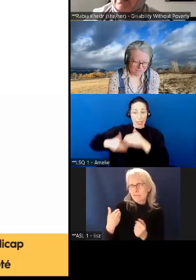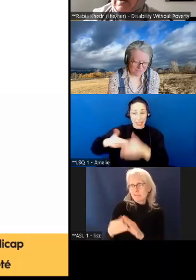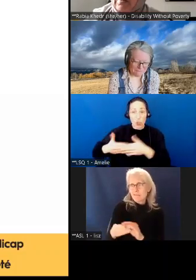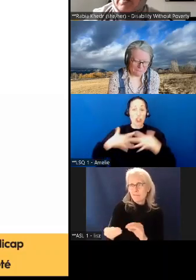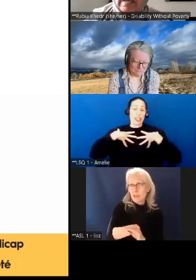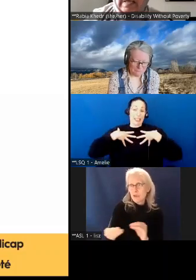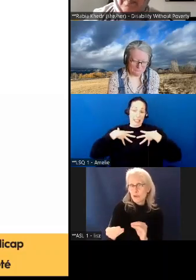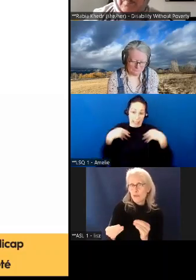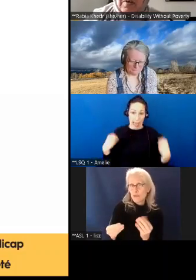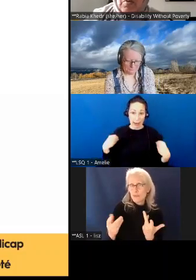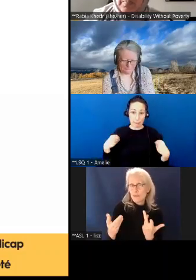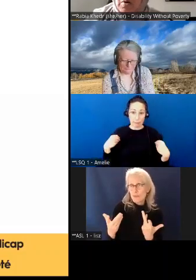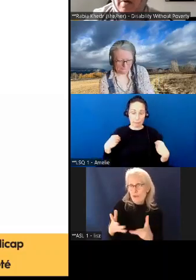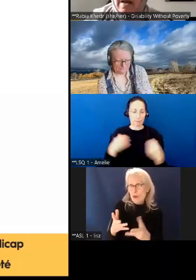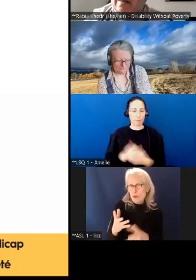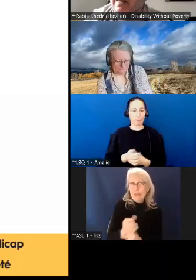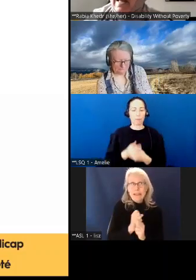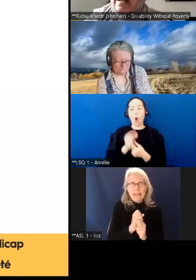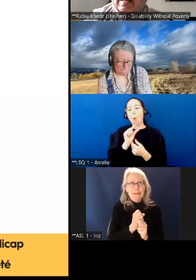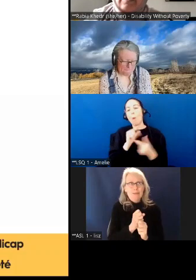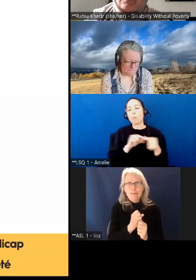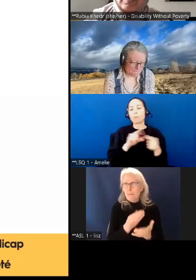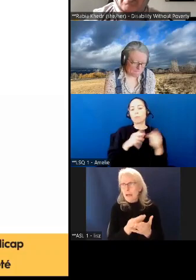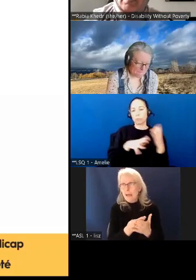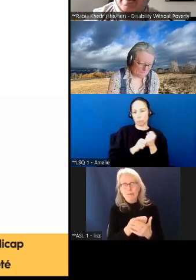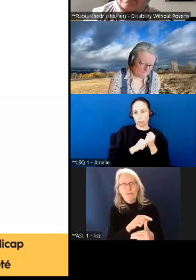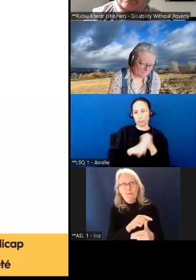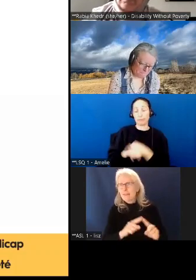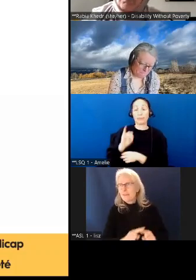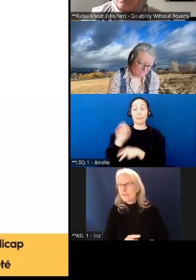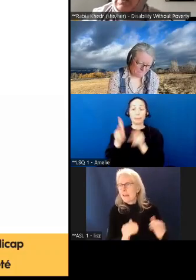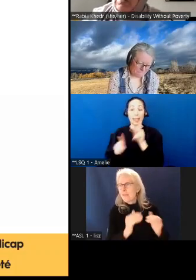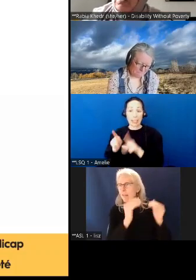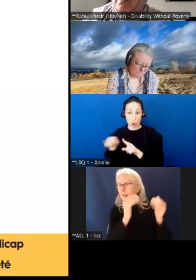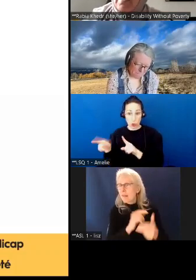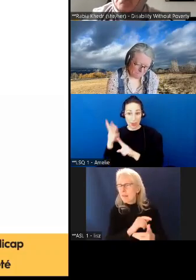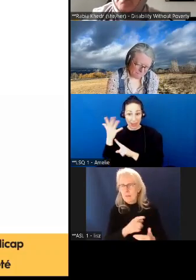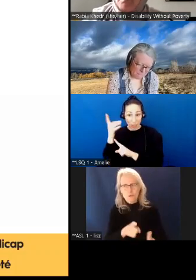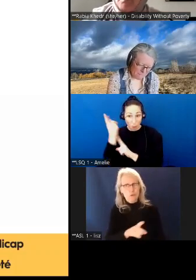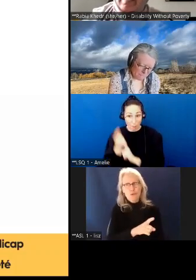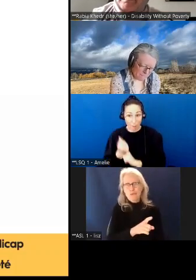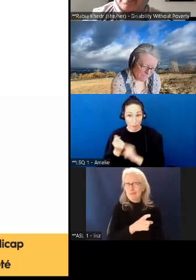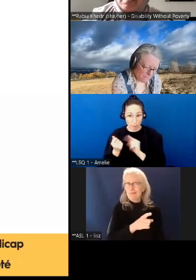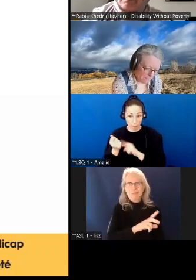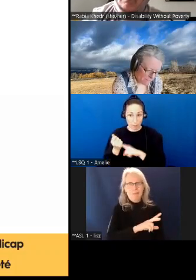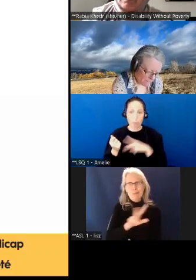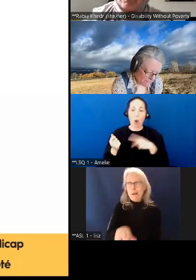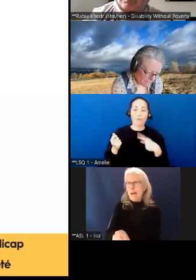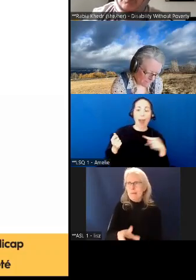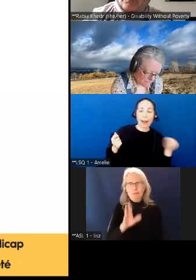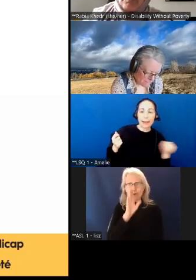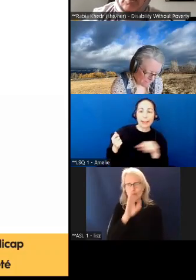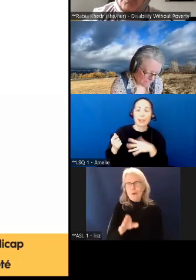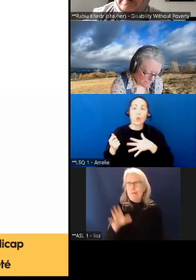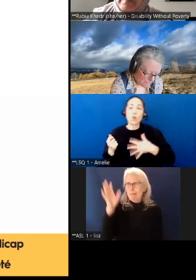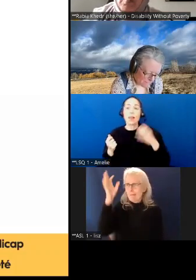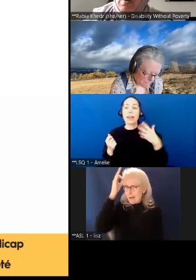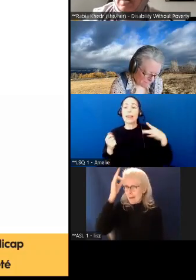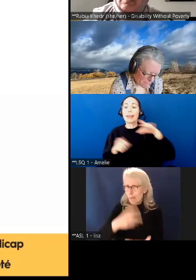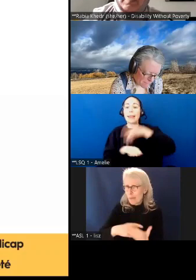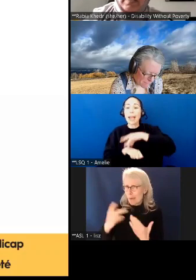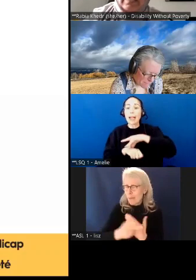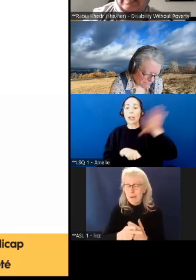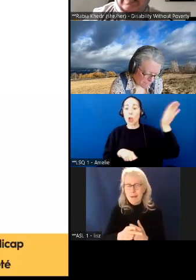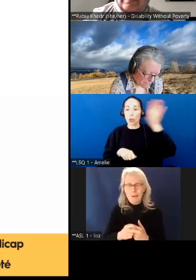Alors, nous en avons parlé un peu. Si la personne reçoit déjà une prestation provinciale ou territoriale, elle devrait être